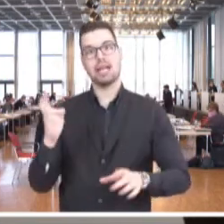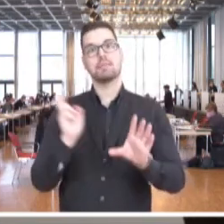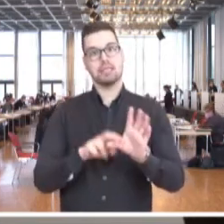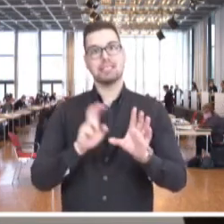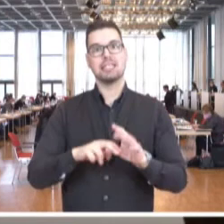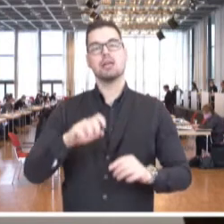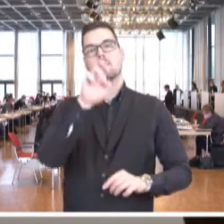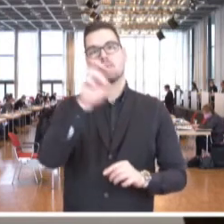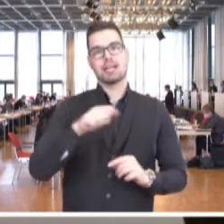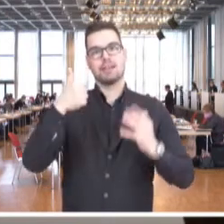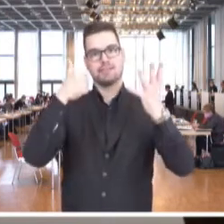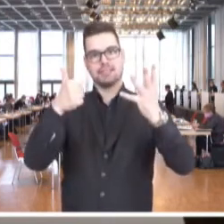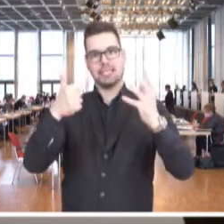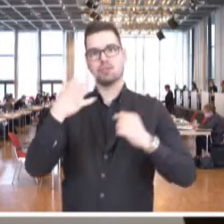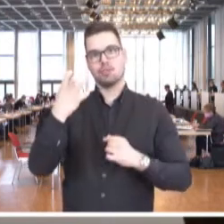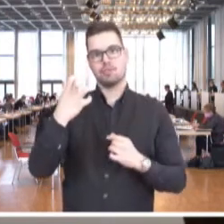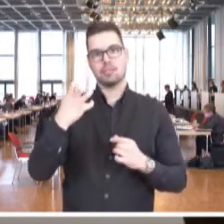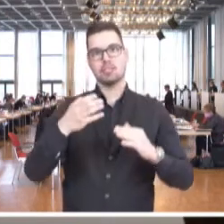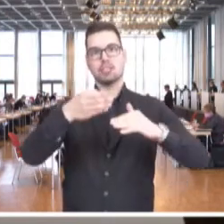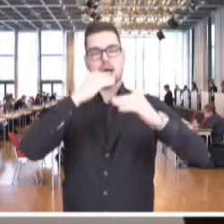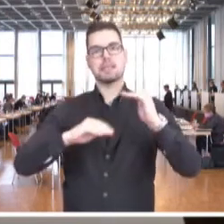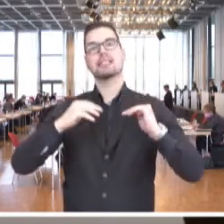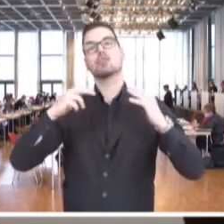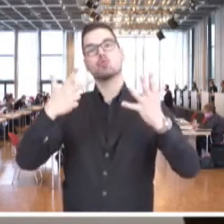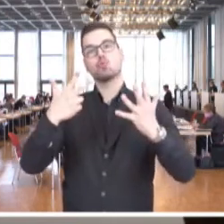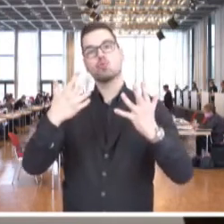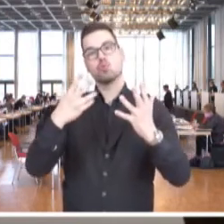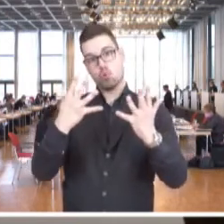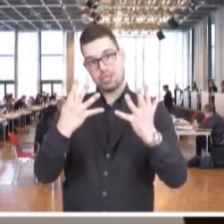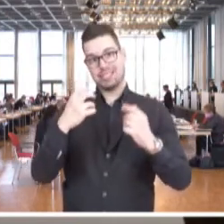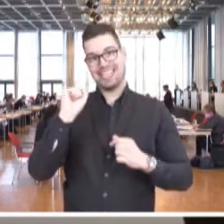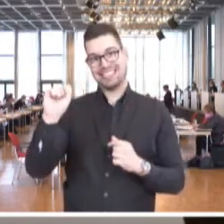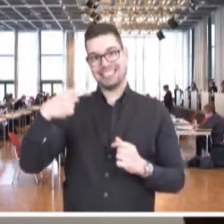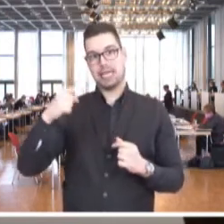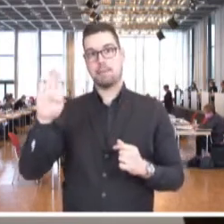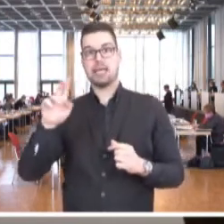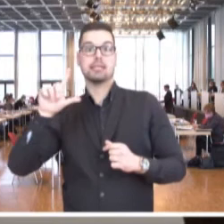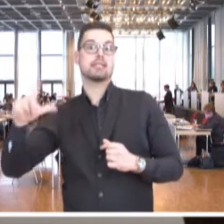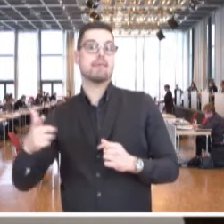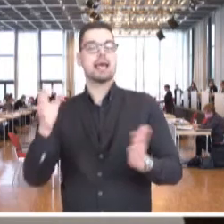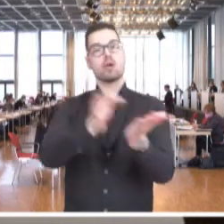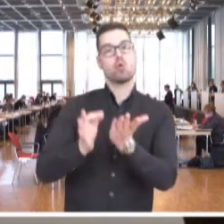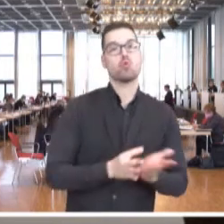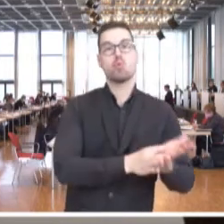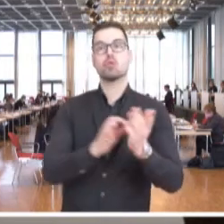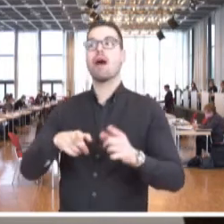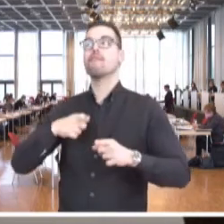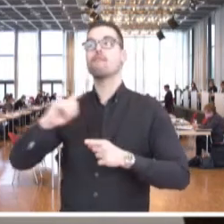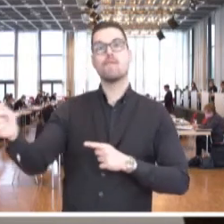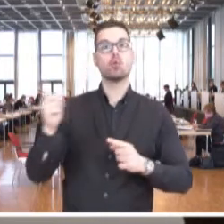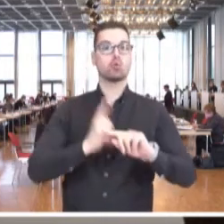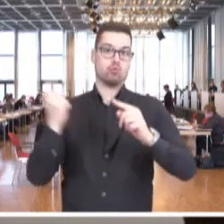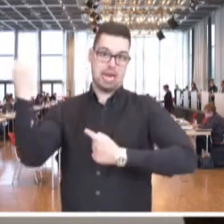46 Absatz 9 SGB II, die die zusätzlichen Kosten der Länder und Kommunen bezüglich Flucht und Asyl